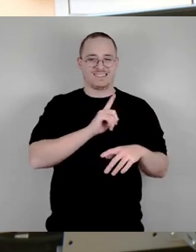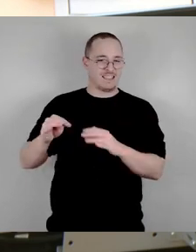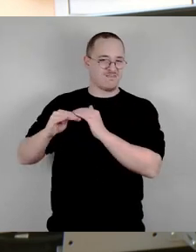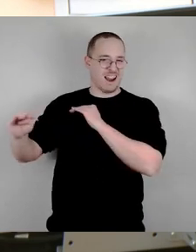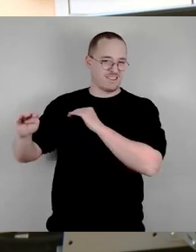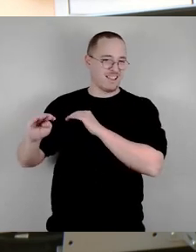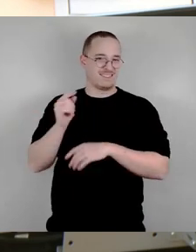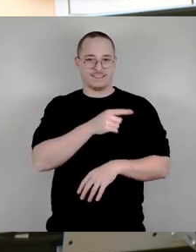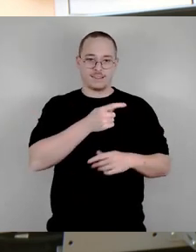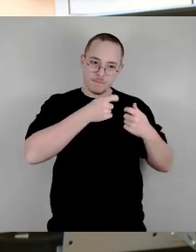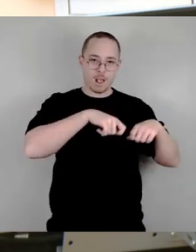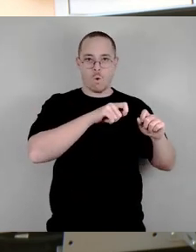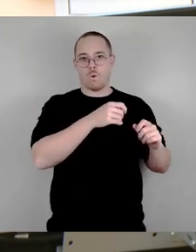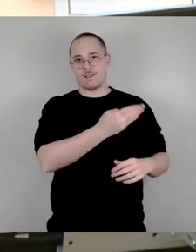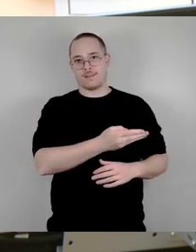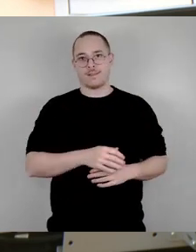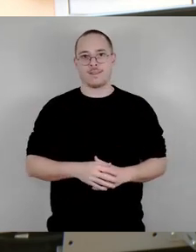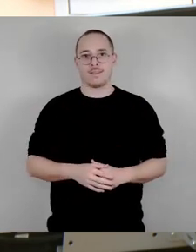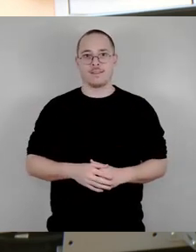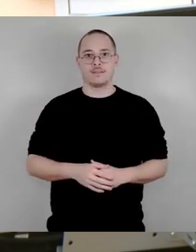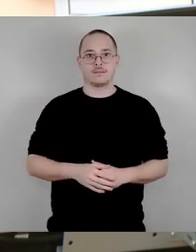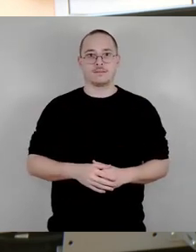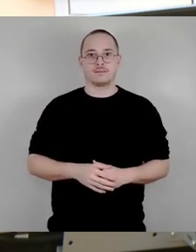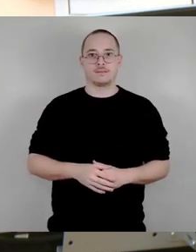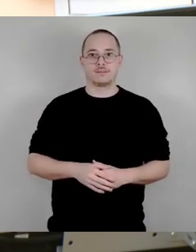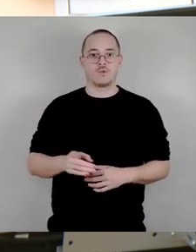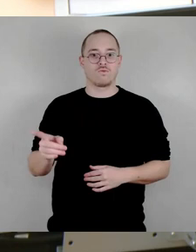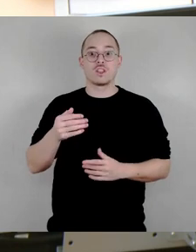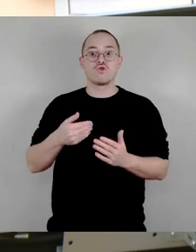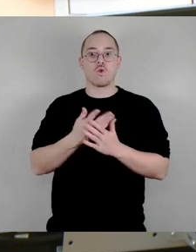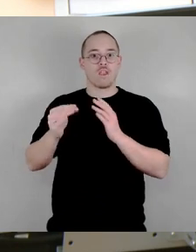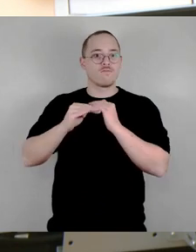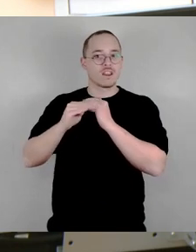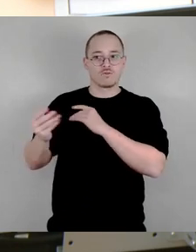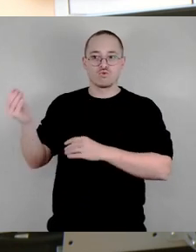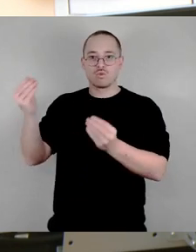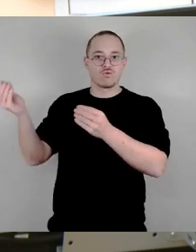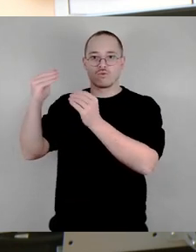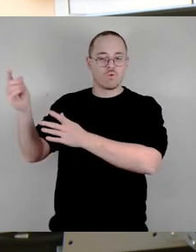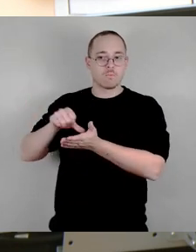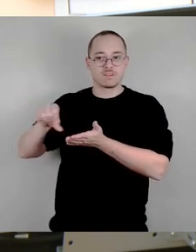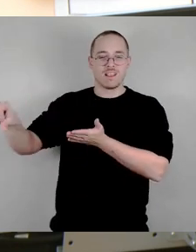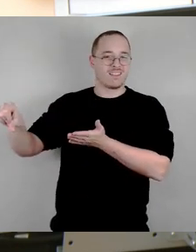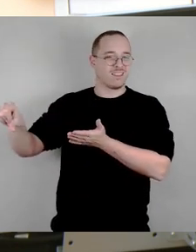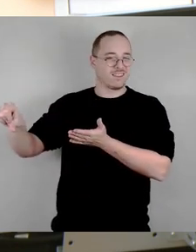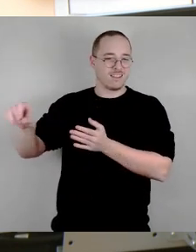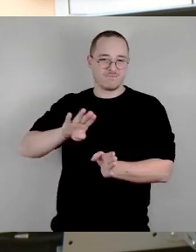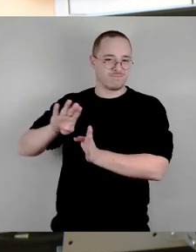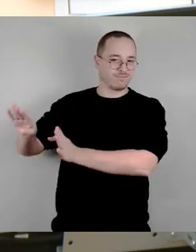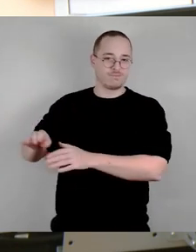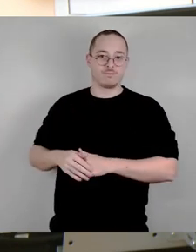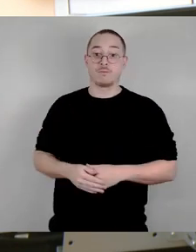Bezahlen zusätzlicher neuer Flächen. Wir haben erst vor kurzem ganz massiv große Flächen angekauft.